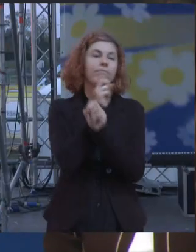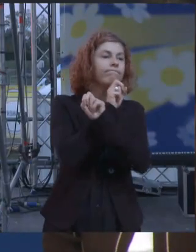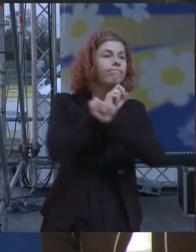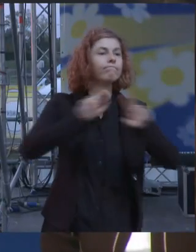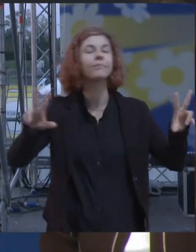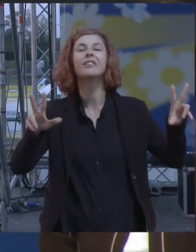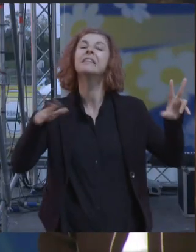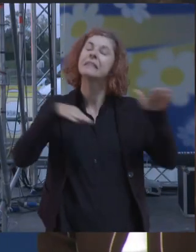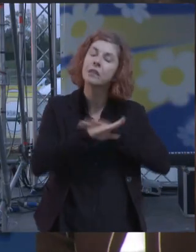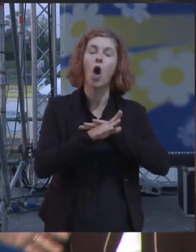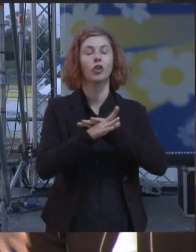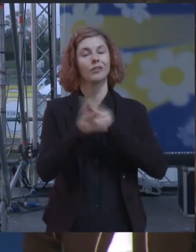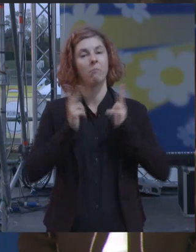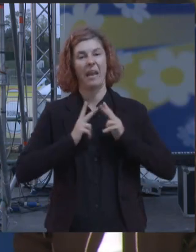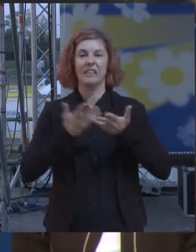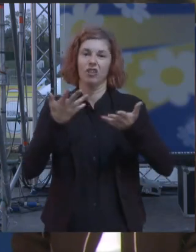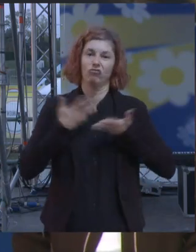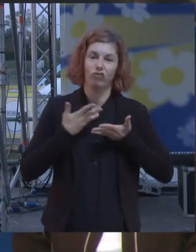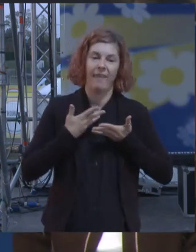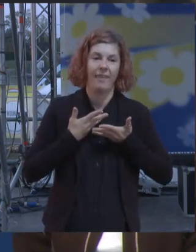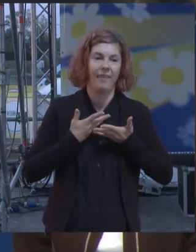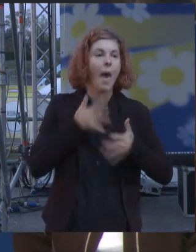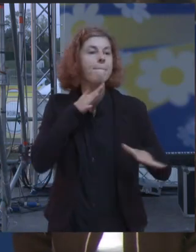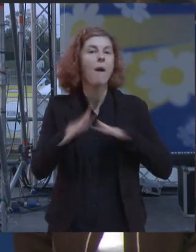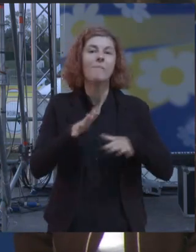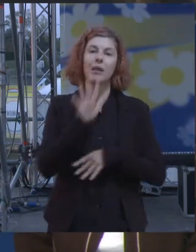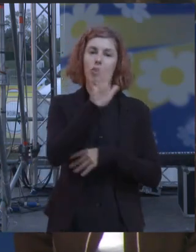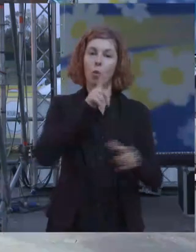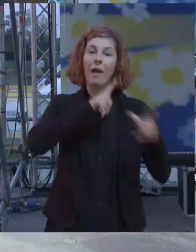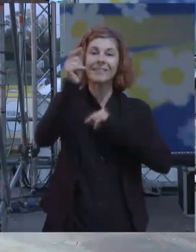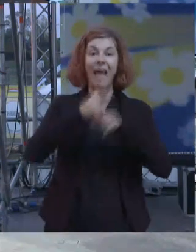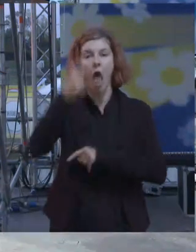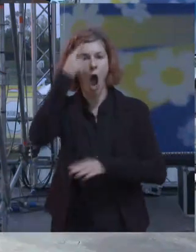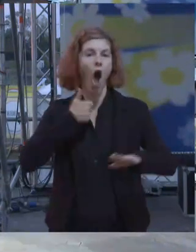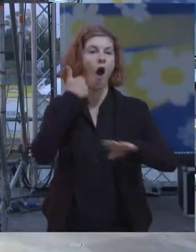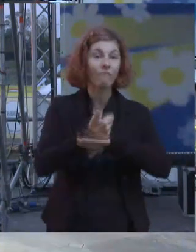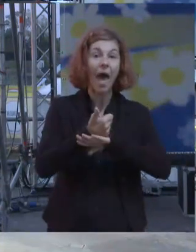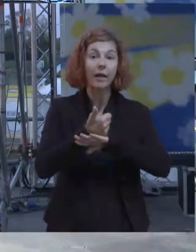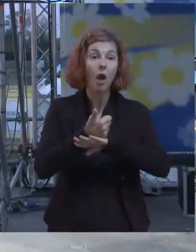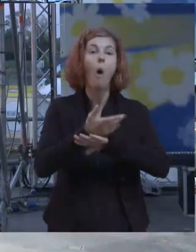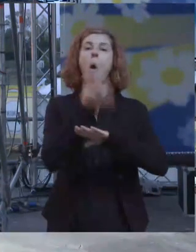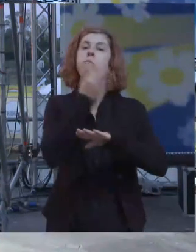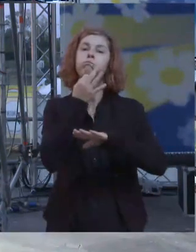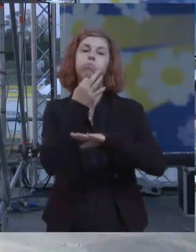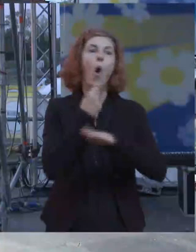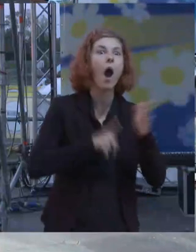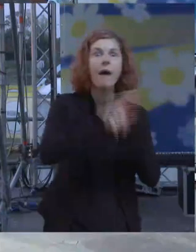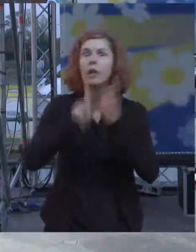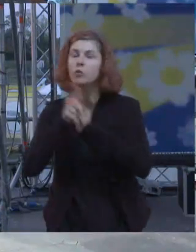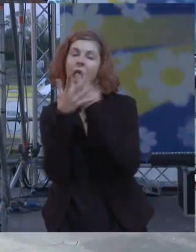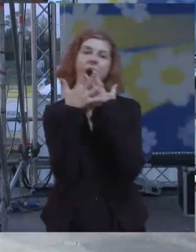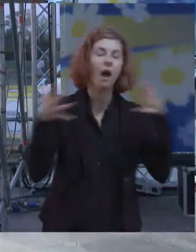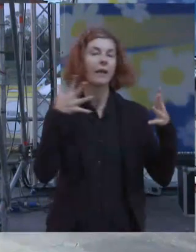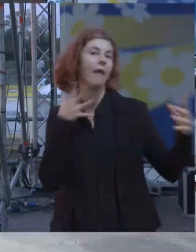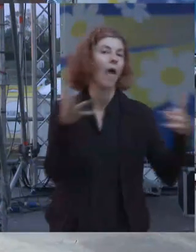di speranza dove il Movimento 5 Stelle governa diciamo si raggiungono grandissimi risultati ed è con questo che noi